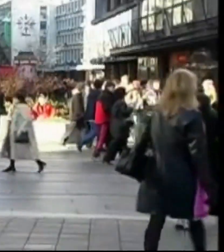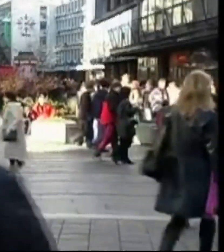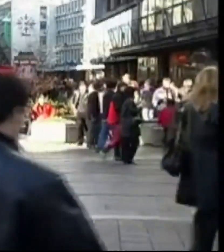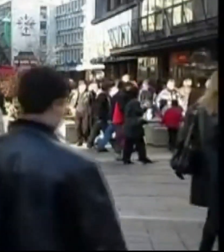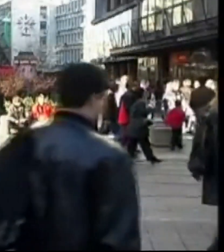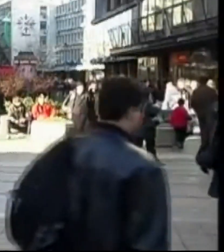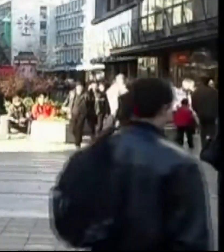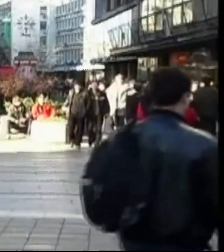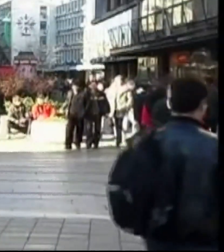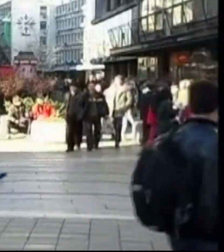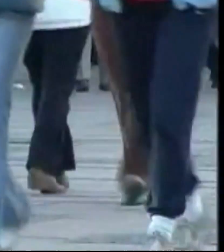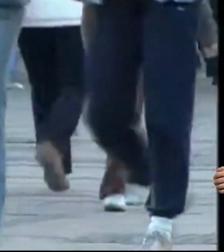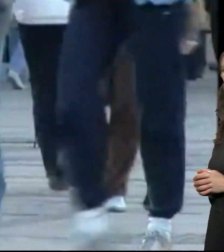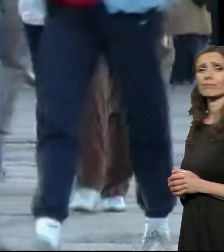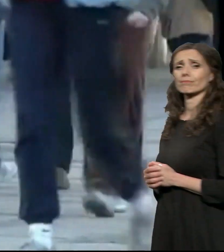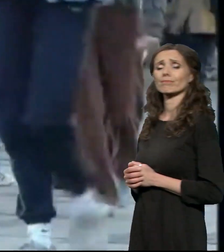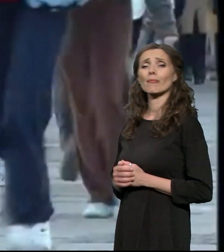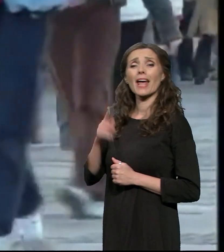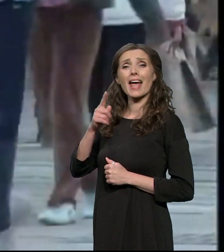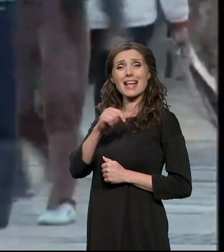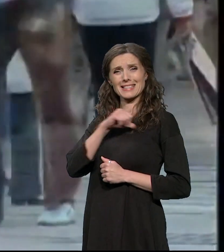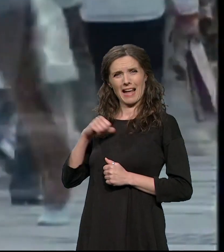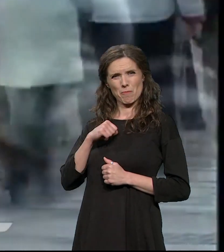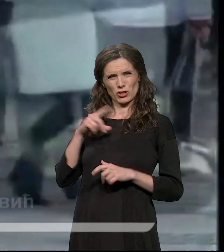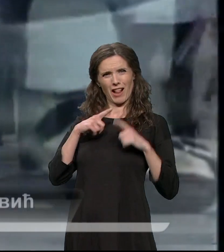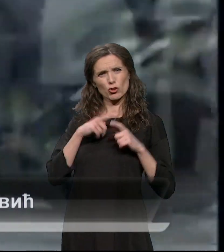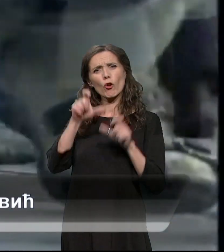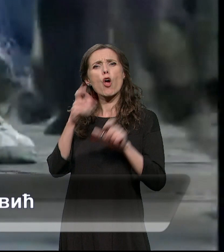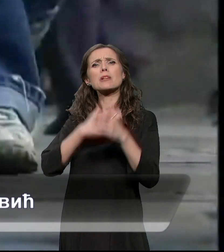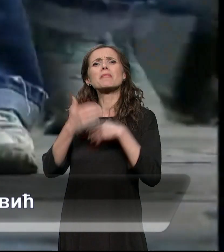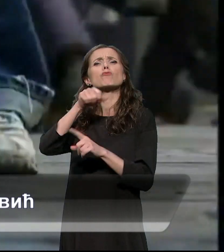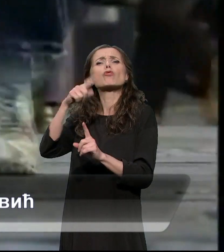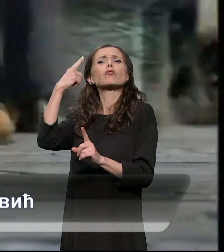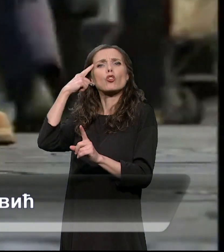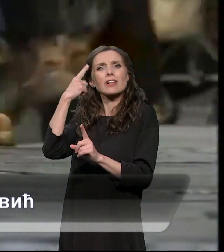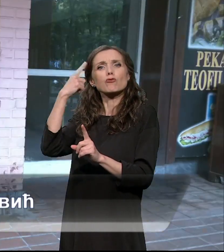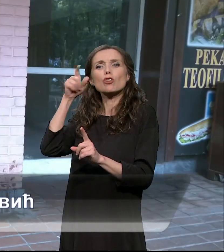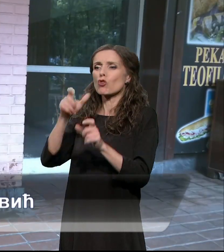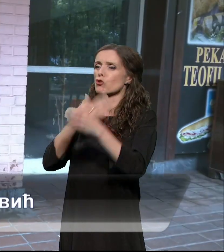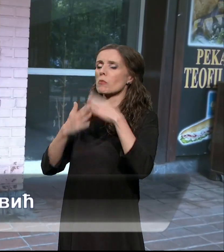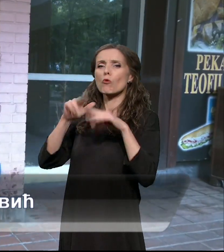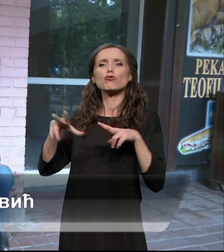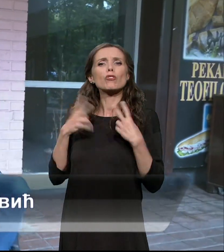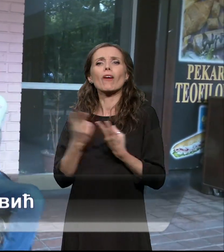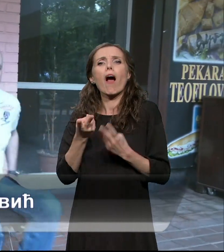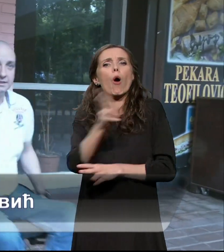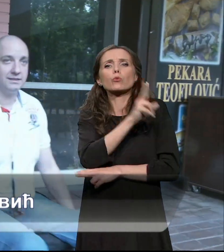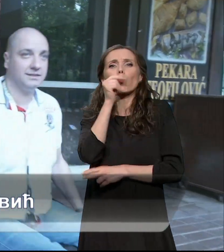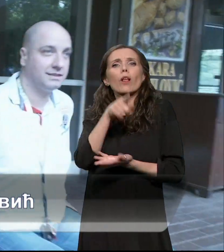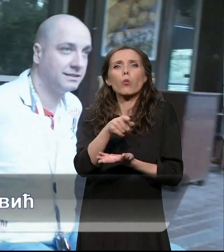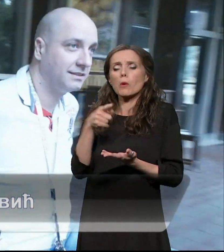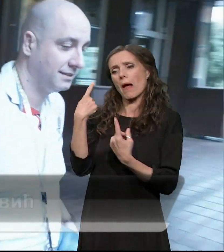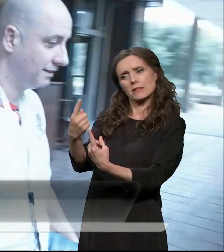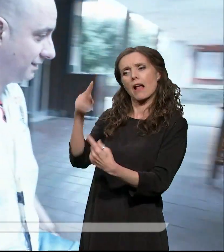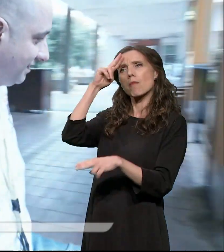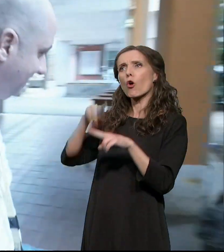Samostalan život za osobe sa invaliditetom potrezumeva mogućnost da žive kao svi ostali, da odlučuju ko će i kada da im pomogne u